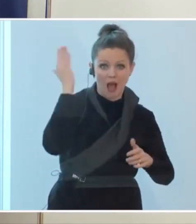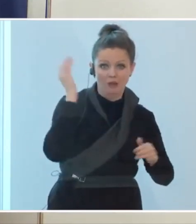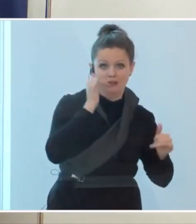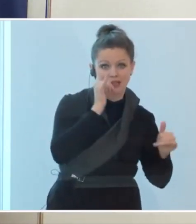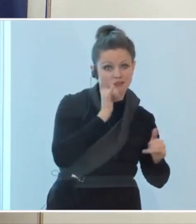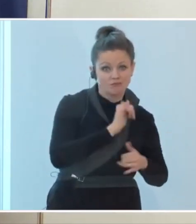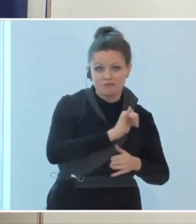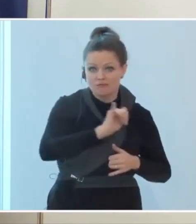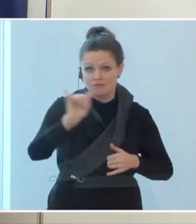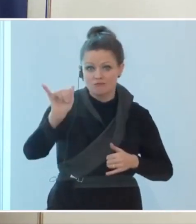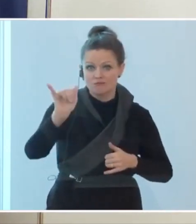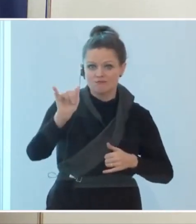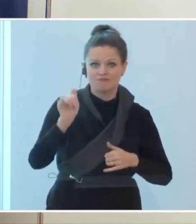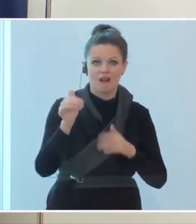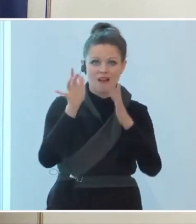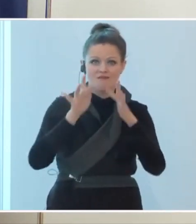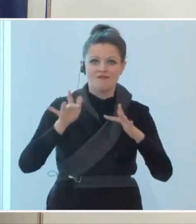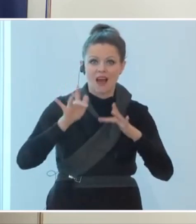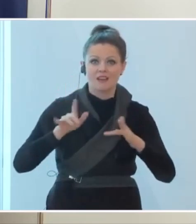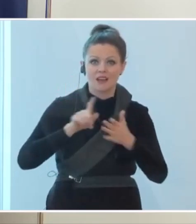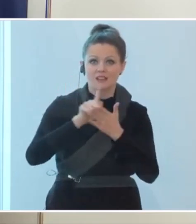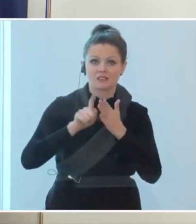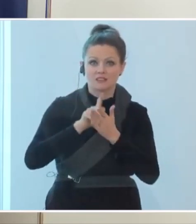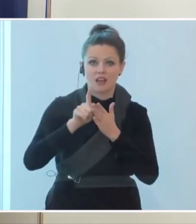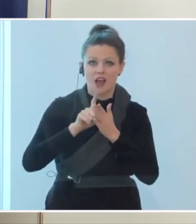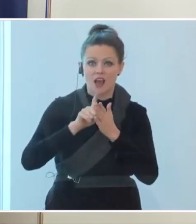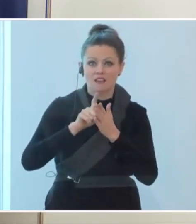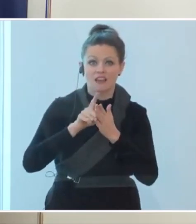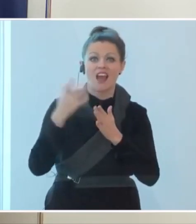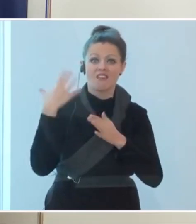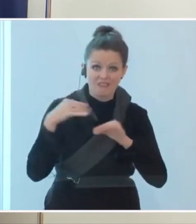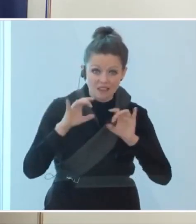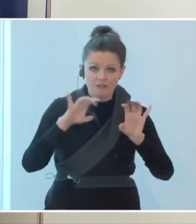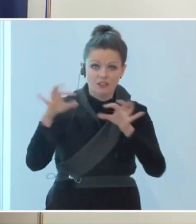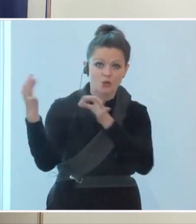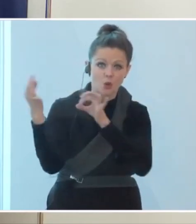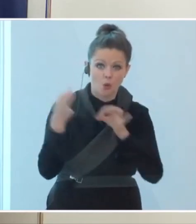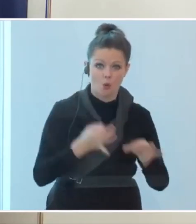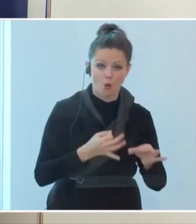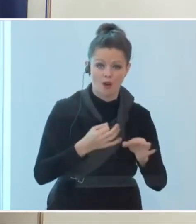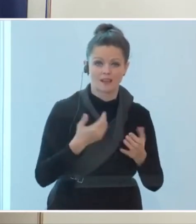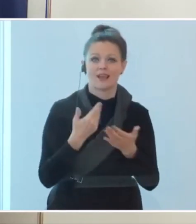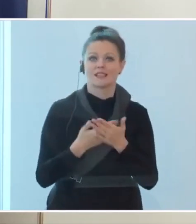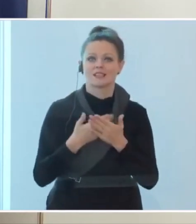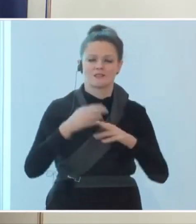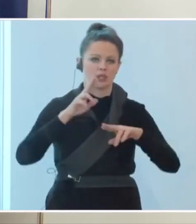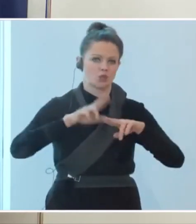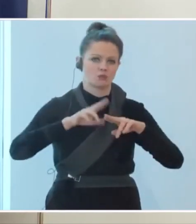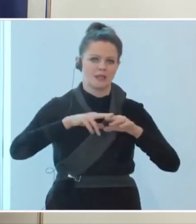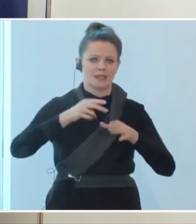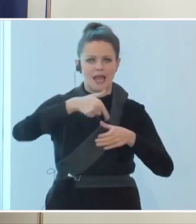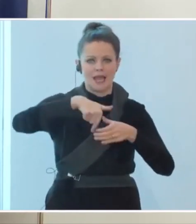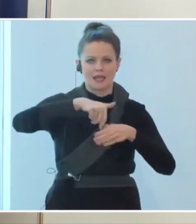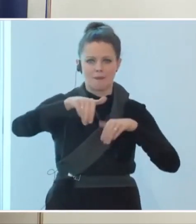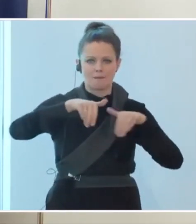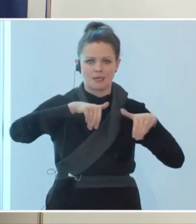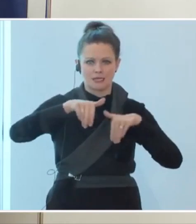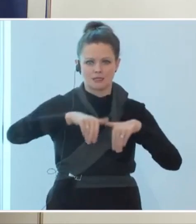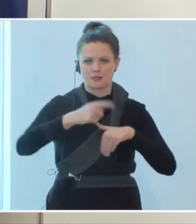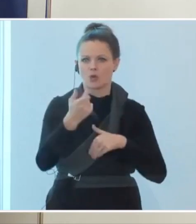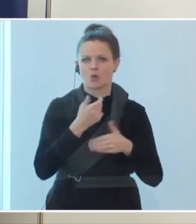Weihnachtszeit das Virus wieder ins Land einschleppen. Der Innenminister wird daher auf Details in diesem Bereich eingehen.